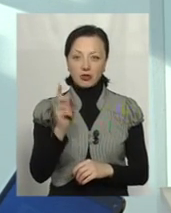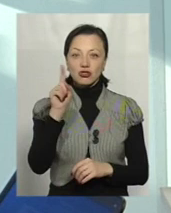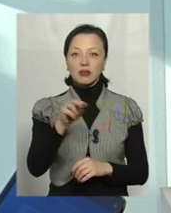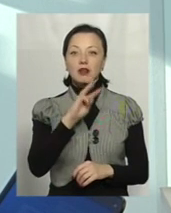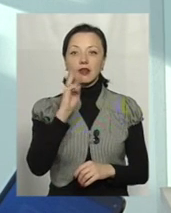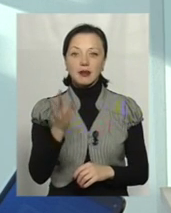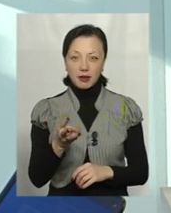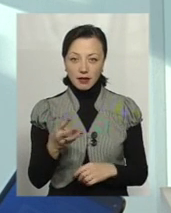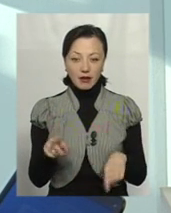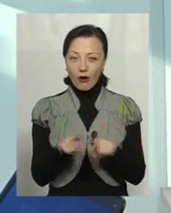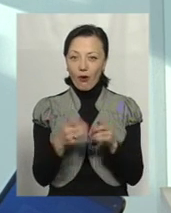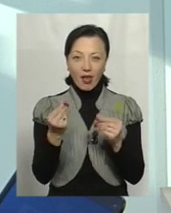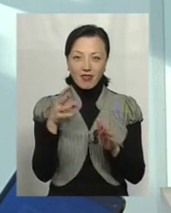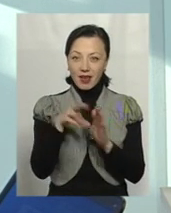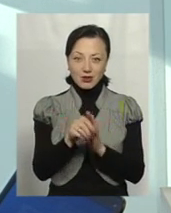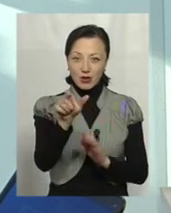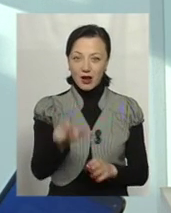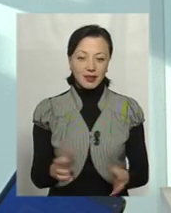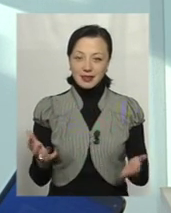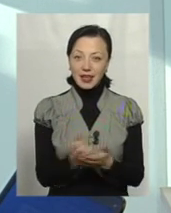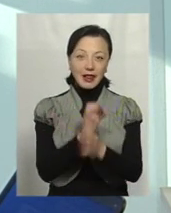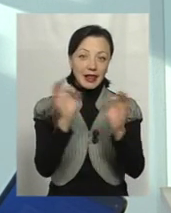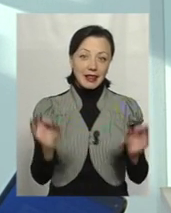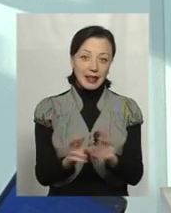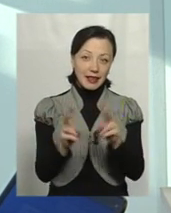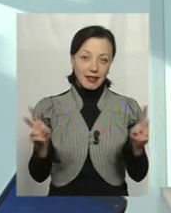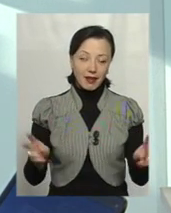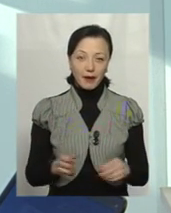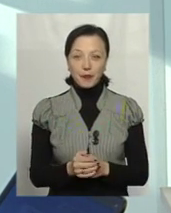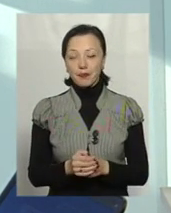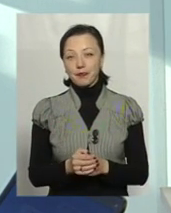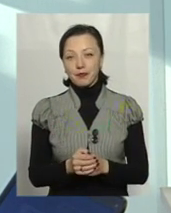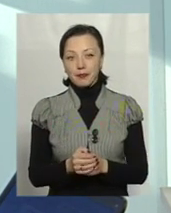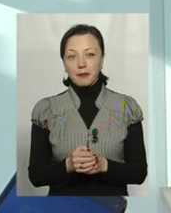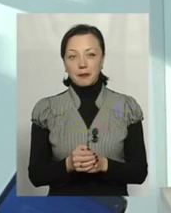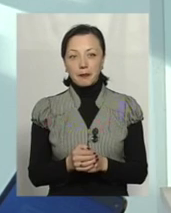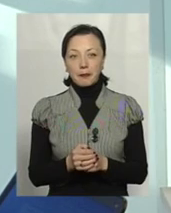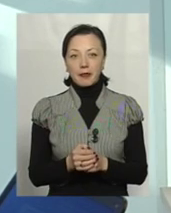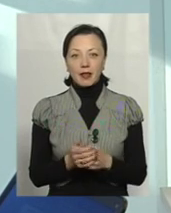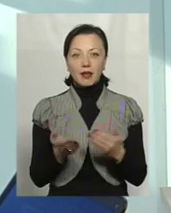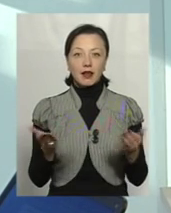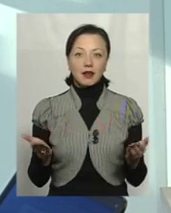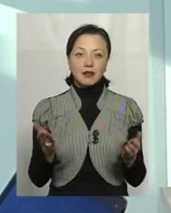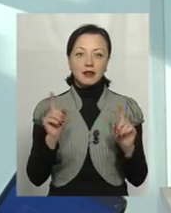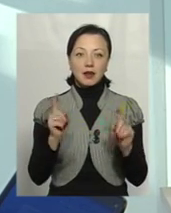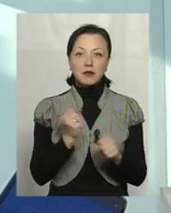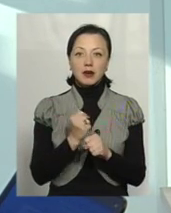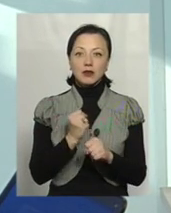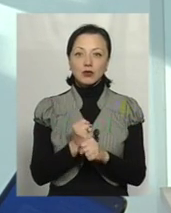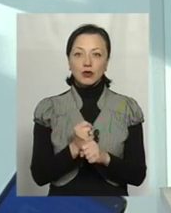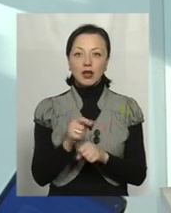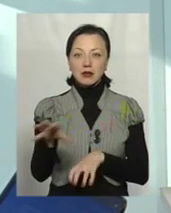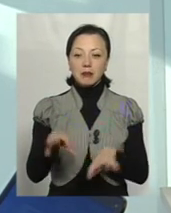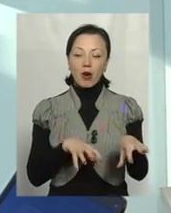на три. Ви такого інвестора не знайдете ніде. Або дуже ризикований. Хіба такий, який працює тільки на